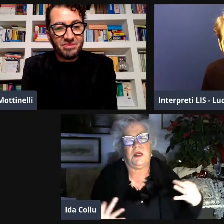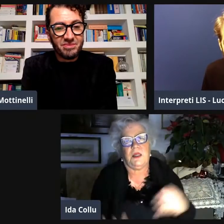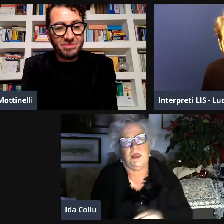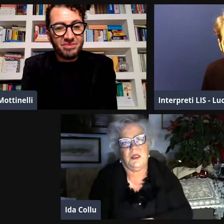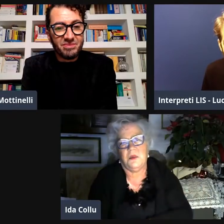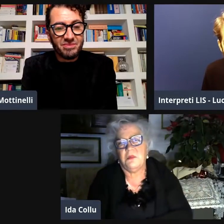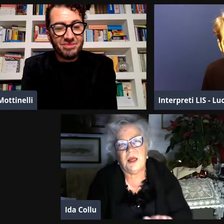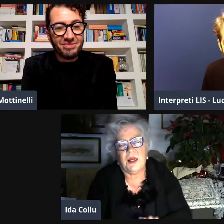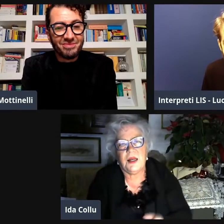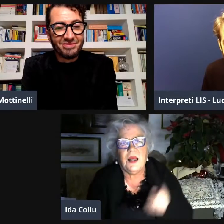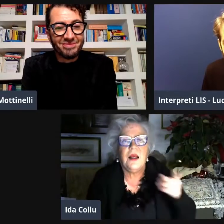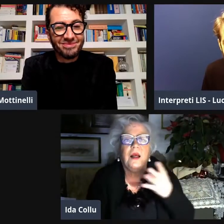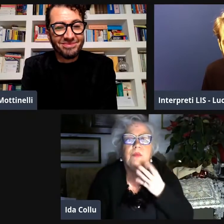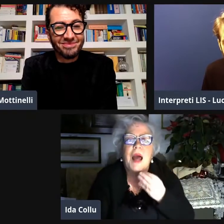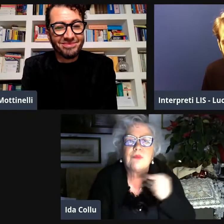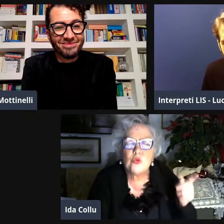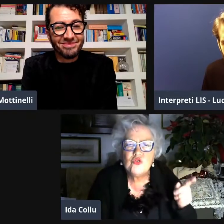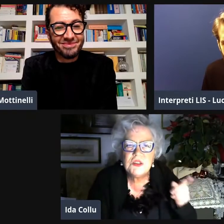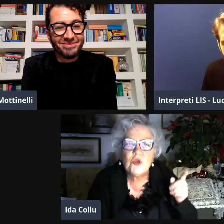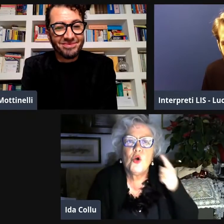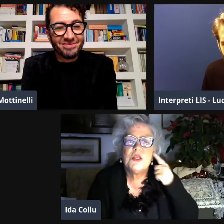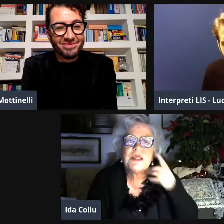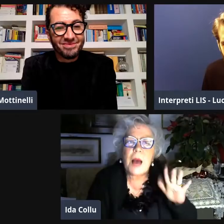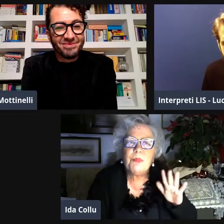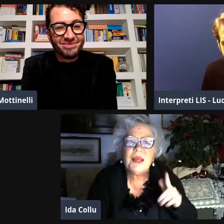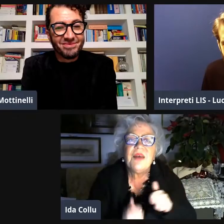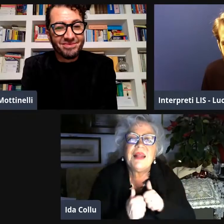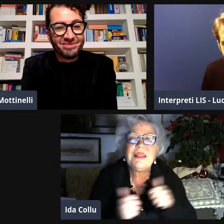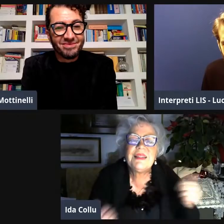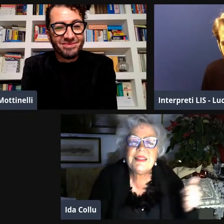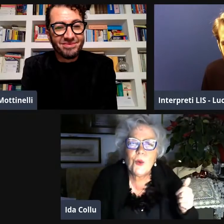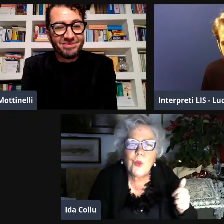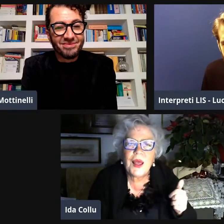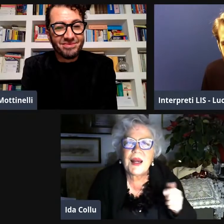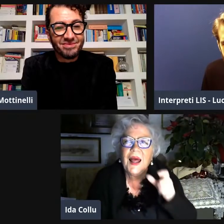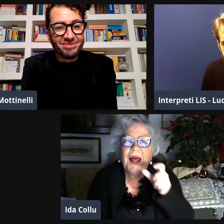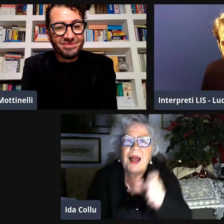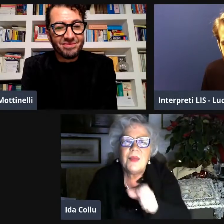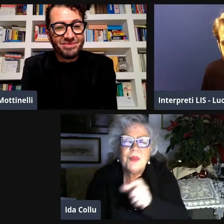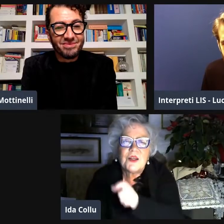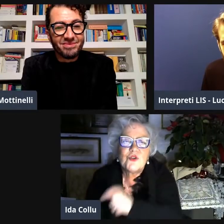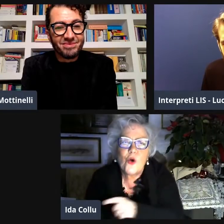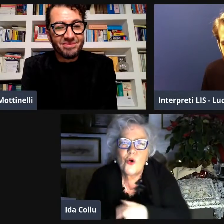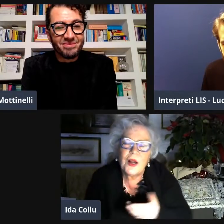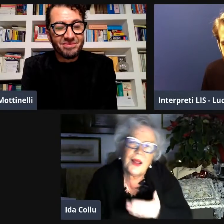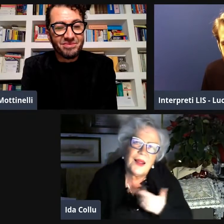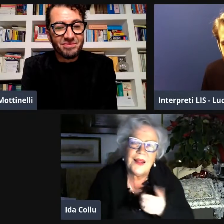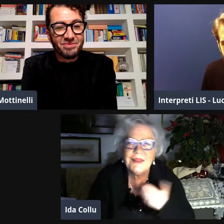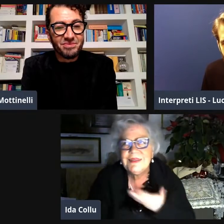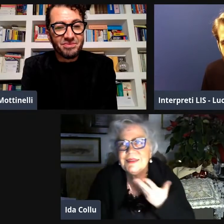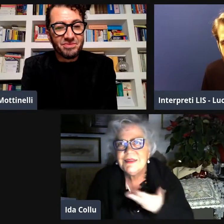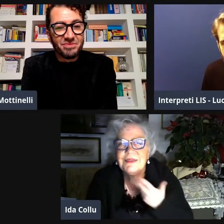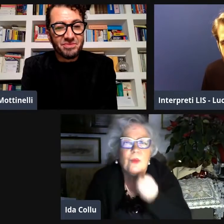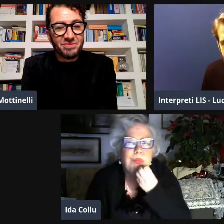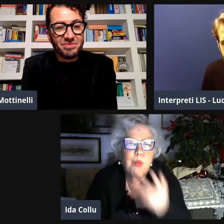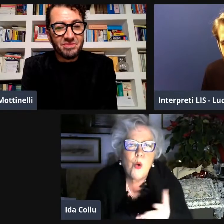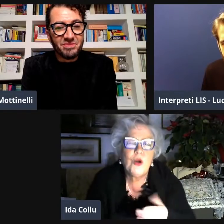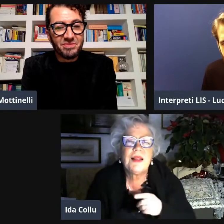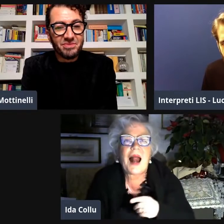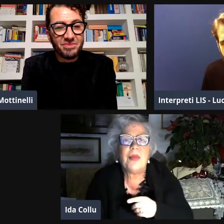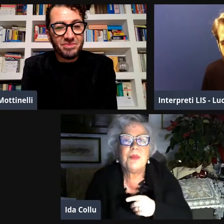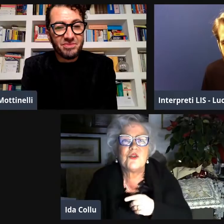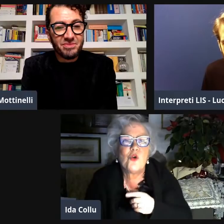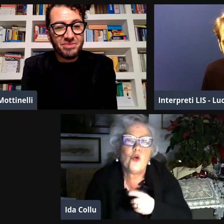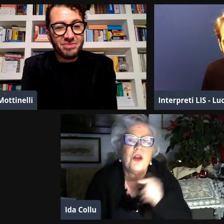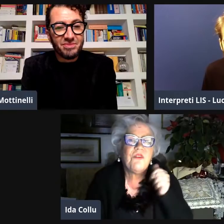ma con me è sempre andato molto d'accordo i barboncini sanno distinguere le